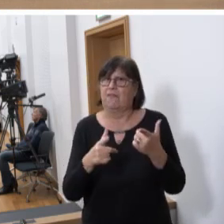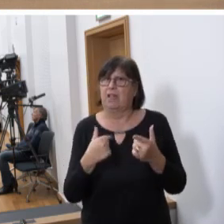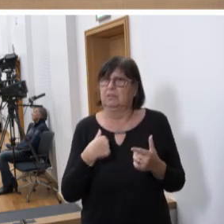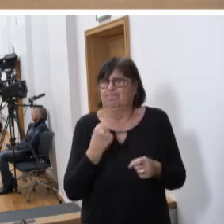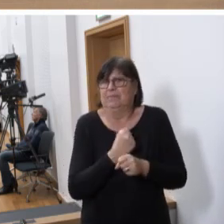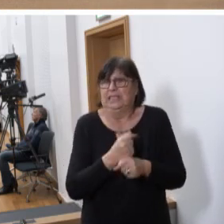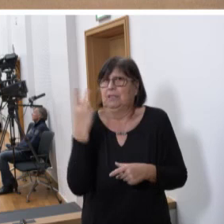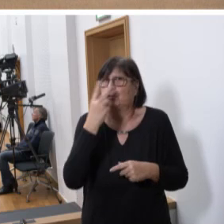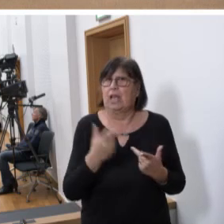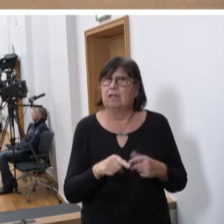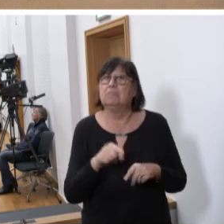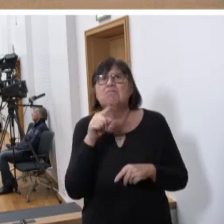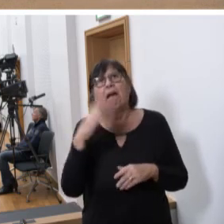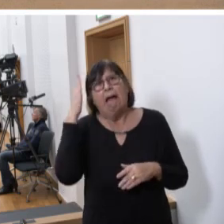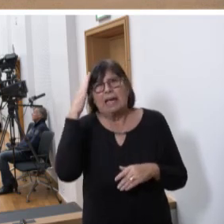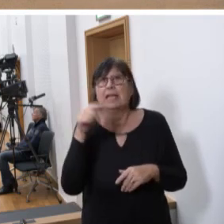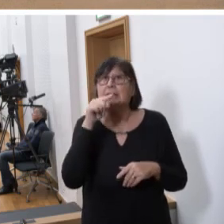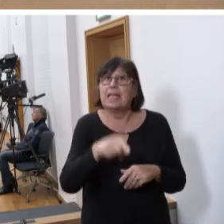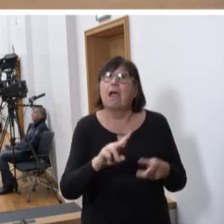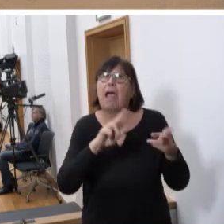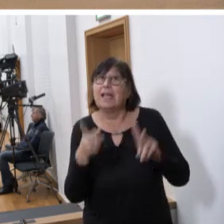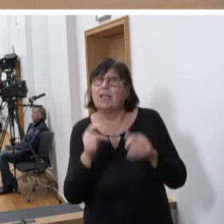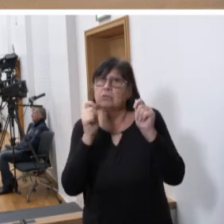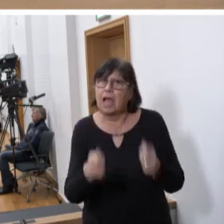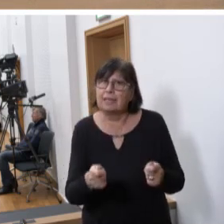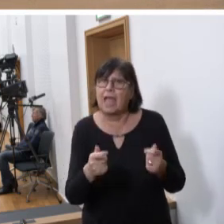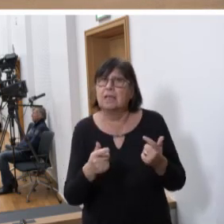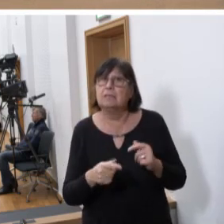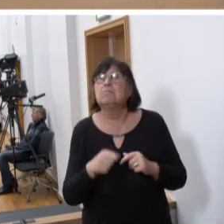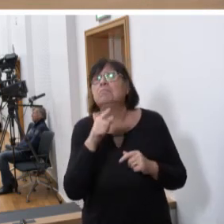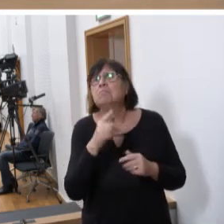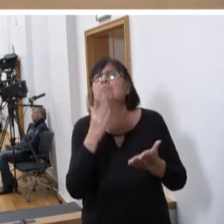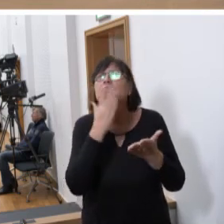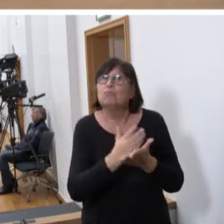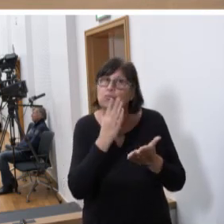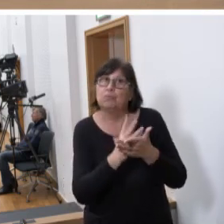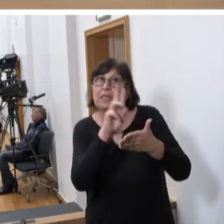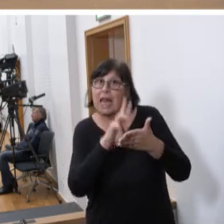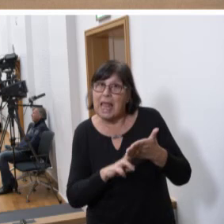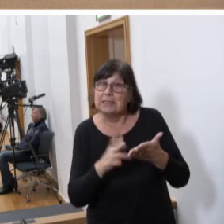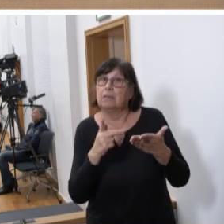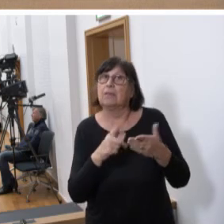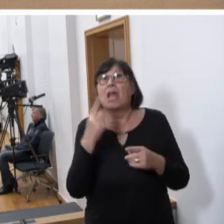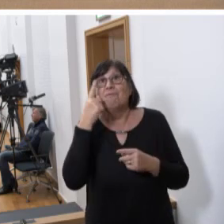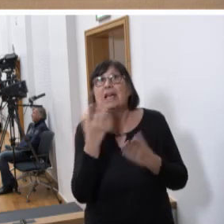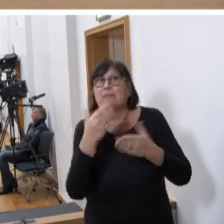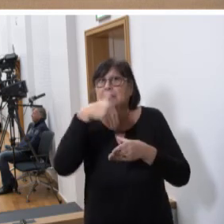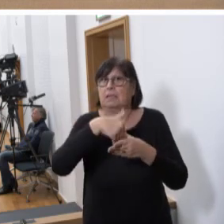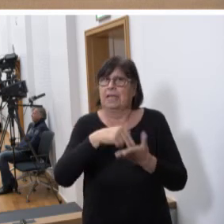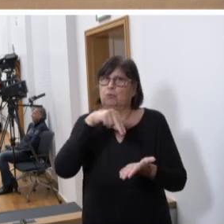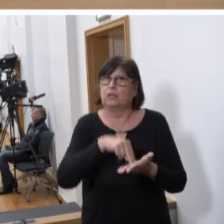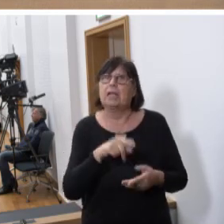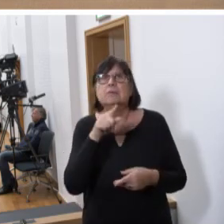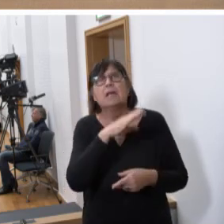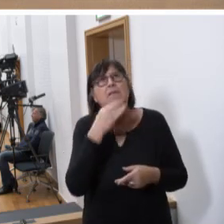nachvollziehen kann. Wir kennen Ihre Änderungsanträge. Wir haben sie studiert. Wir wissen, was drinsteht. Und ich kann Ihnen sagen, dass Sie in vielen